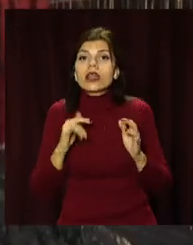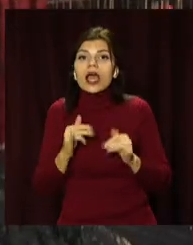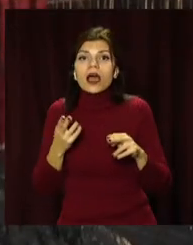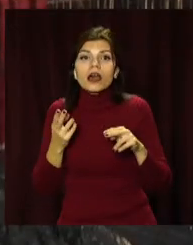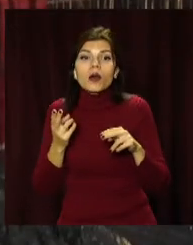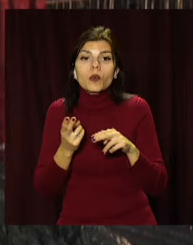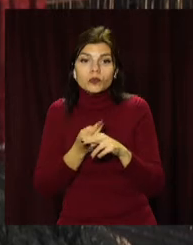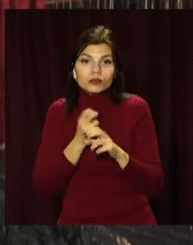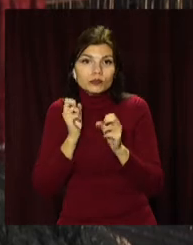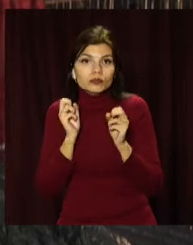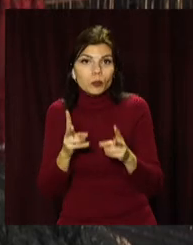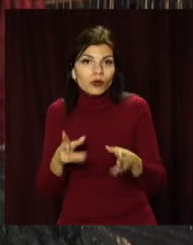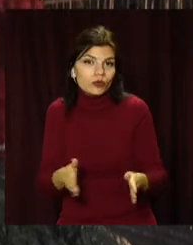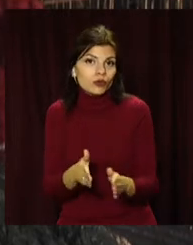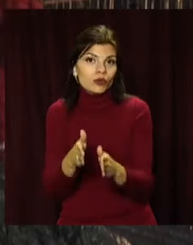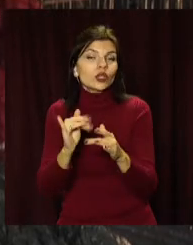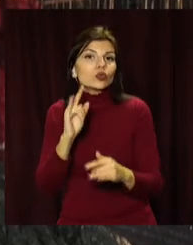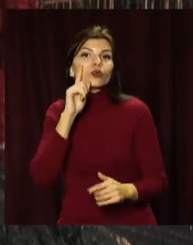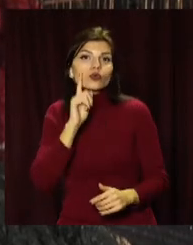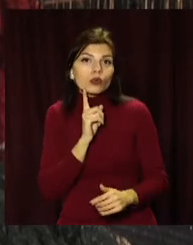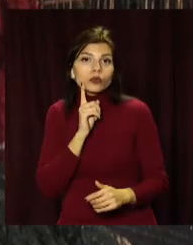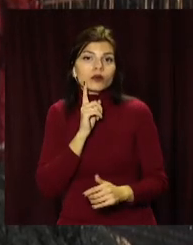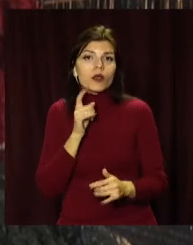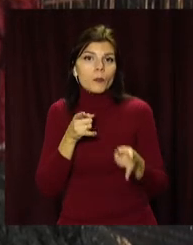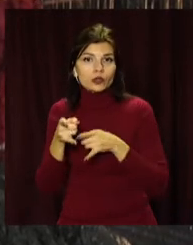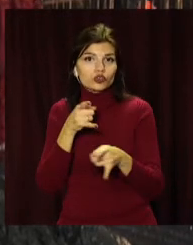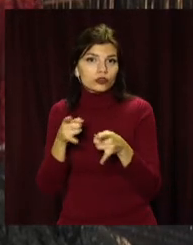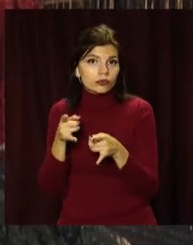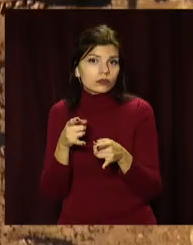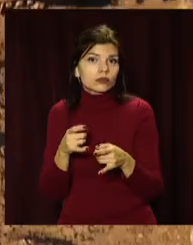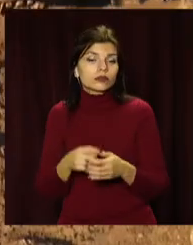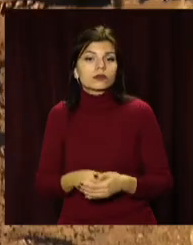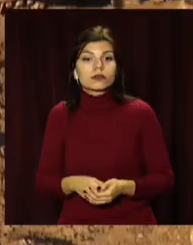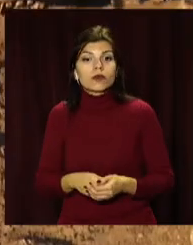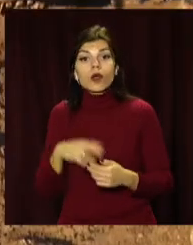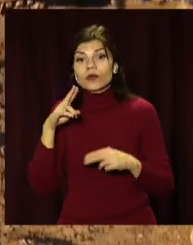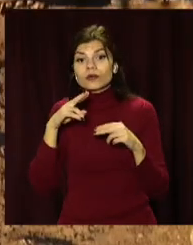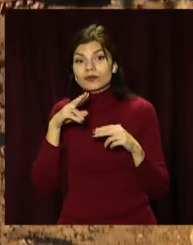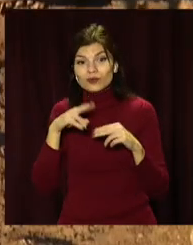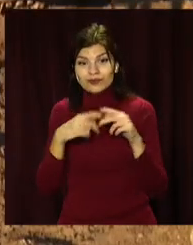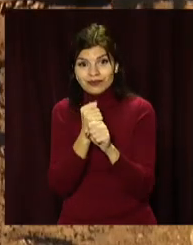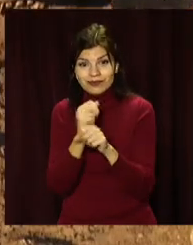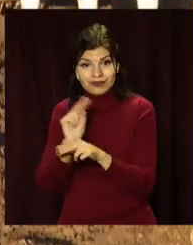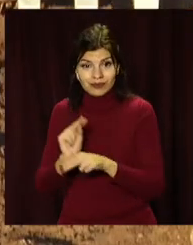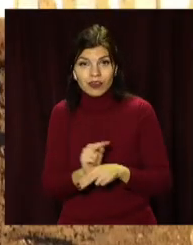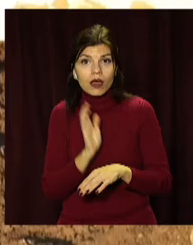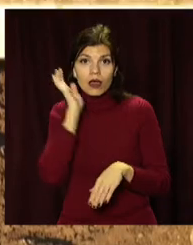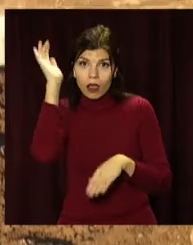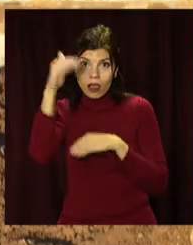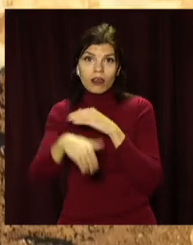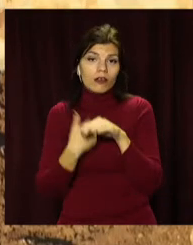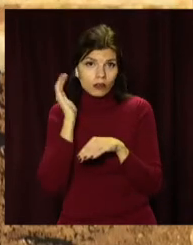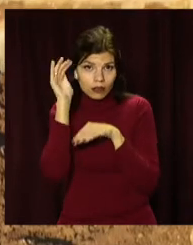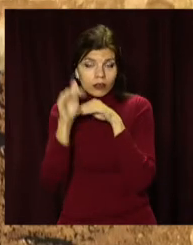безпеки дорожнього руху і зручності для автомобілів і для автоводіїв. Будівництво триває цілодобово. На об